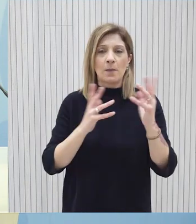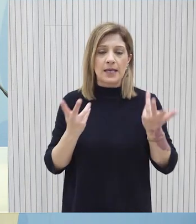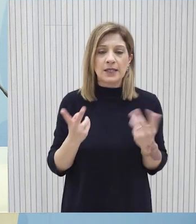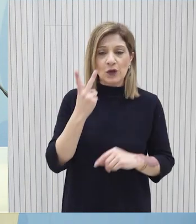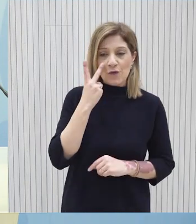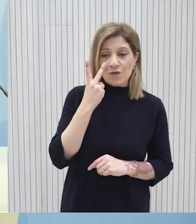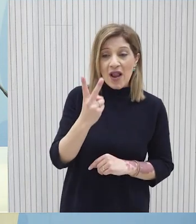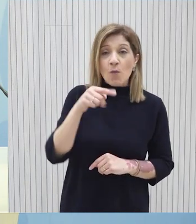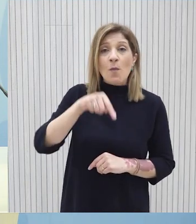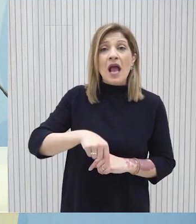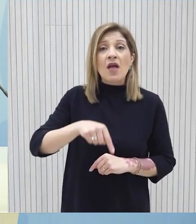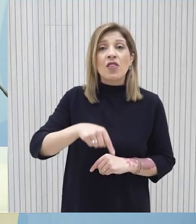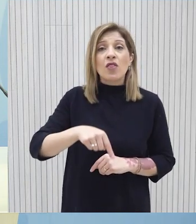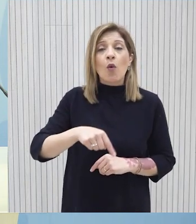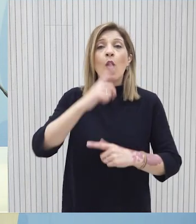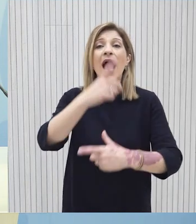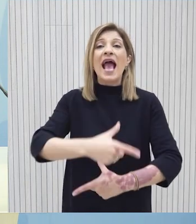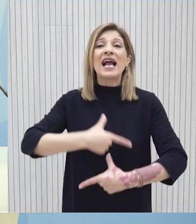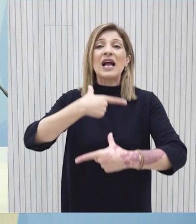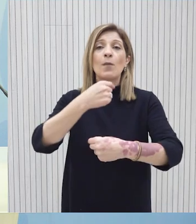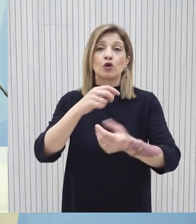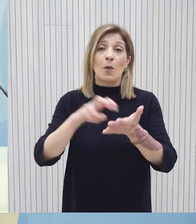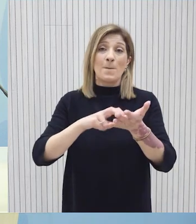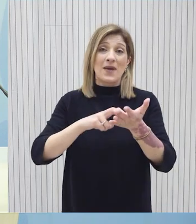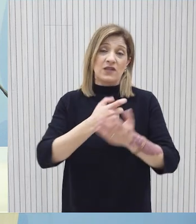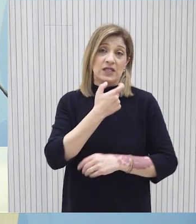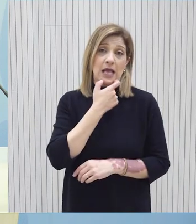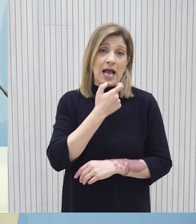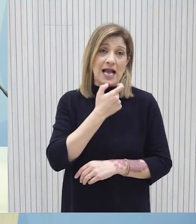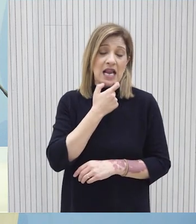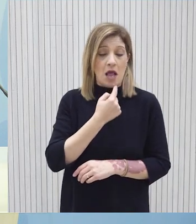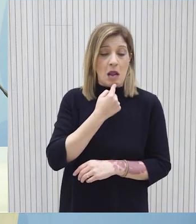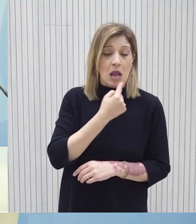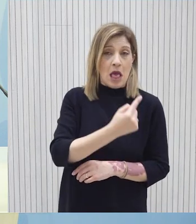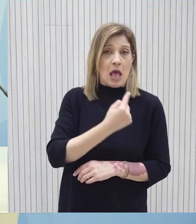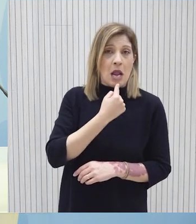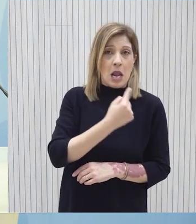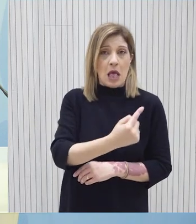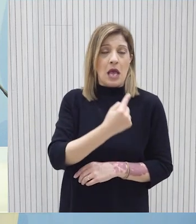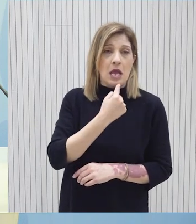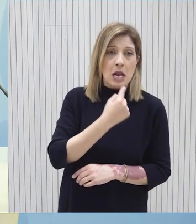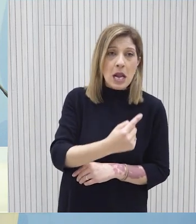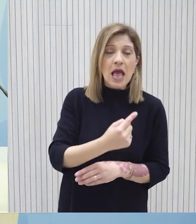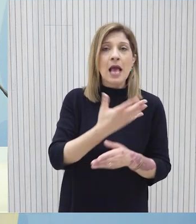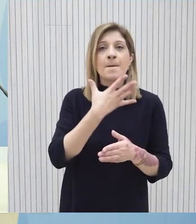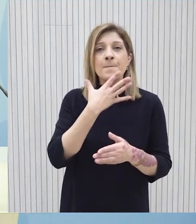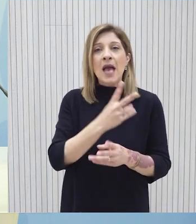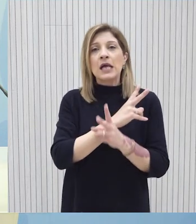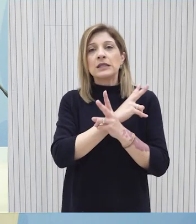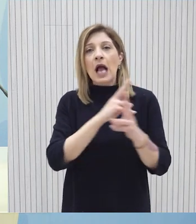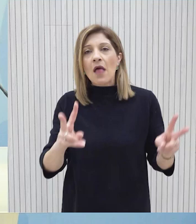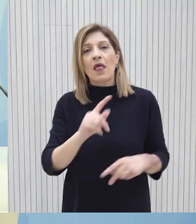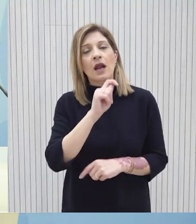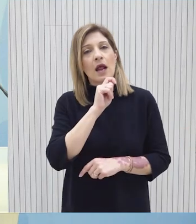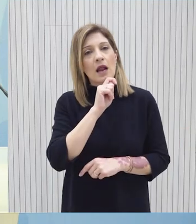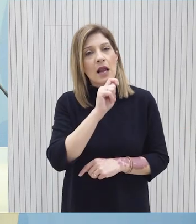τον εδώ εκπρόσωπο του Νομήνου Βασιλίου να εκφράζει κάτι με το οποίο ανοιχτά η Δημοκρατία